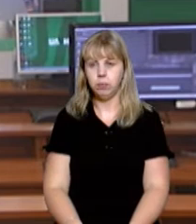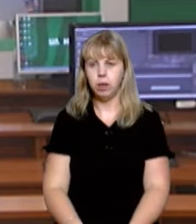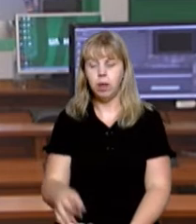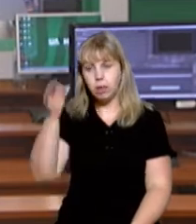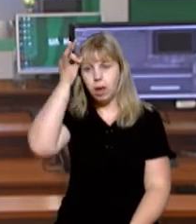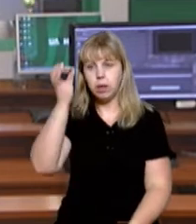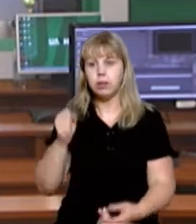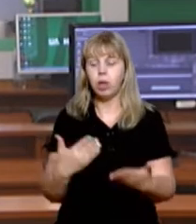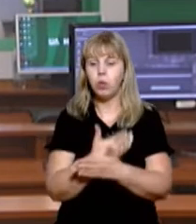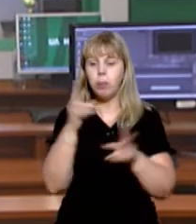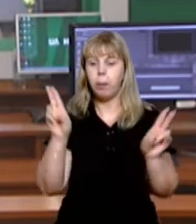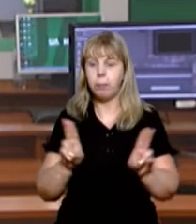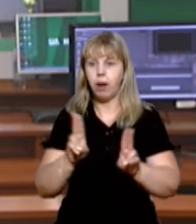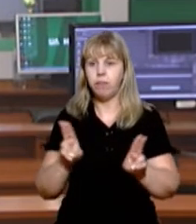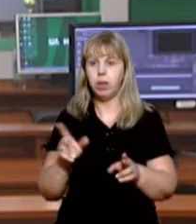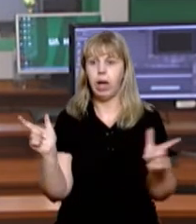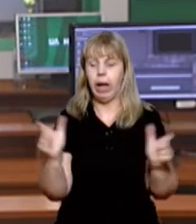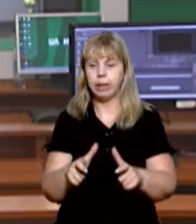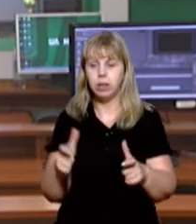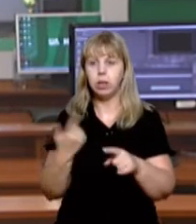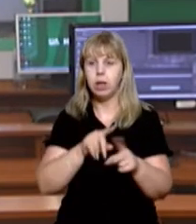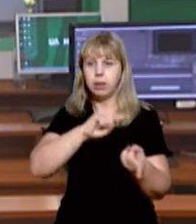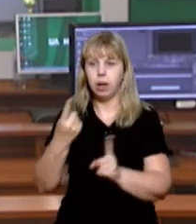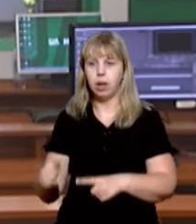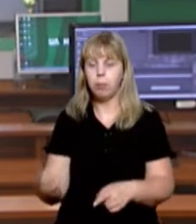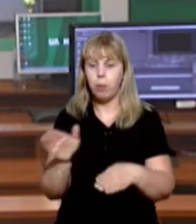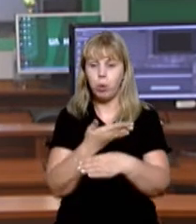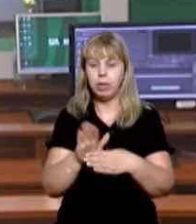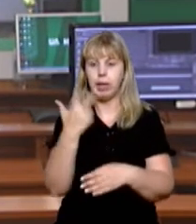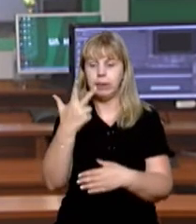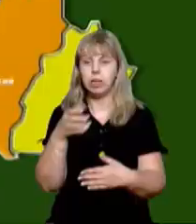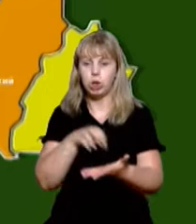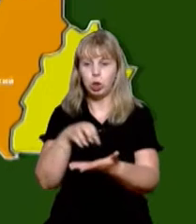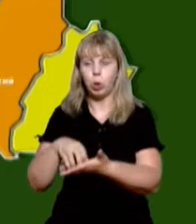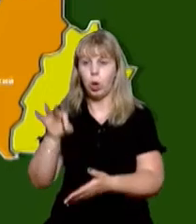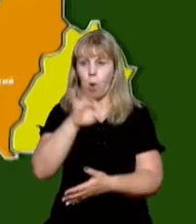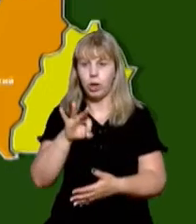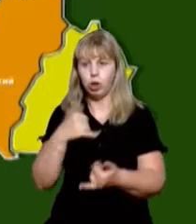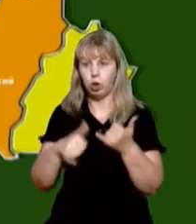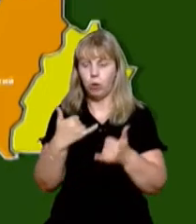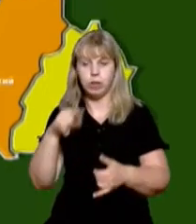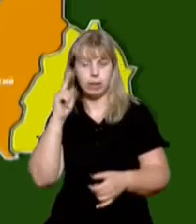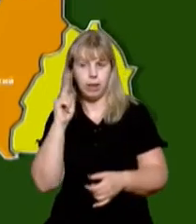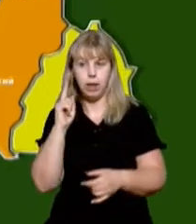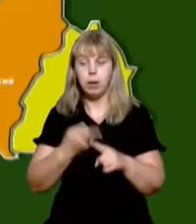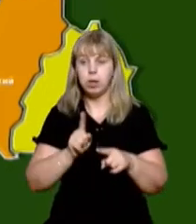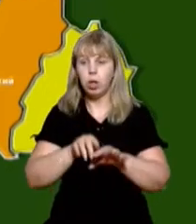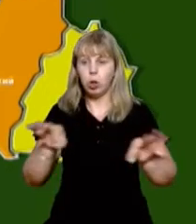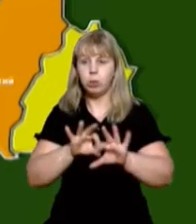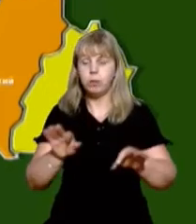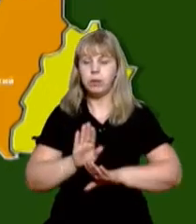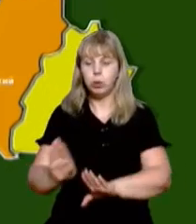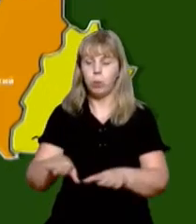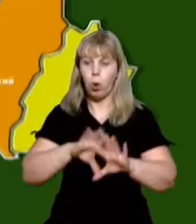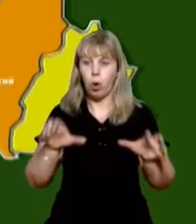Нагадаю, за новими правилами адаптивного карантину, Закарпаття поділили на три зони – помаранчеву, жовту та зелену. Про це розповів